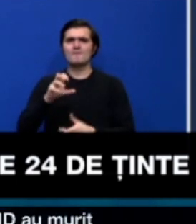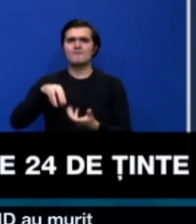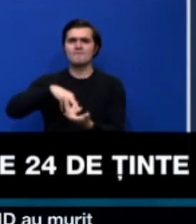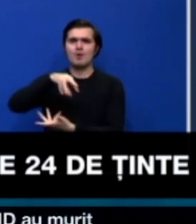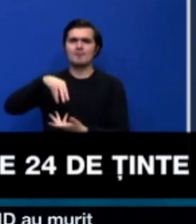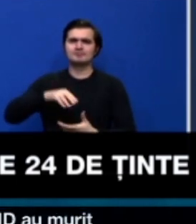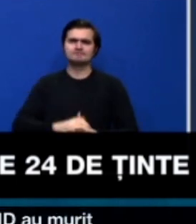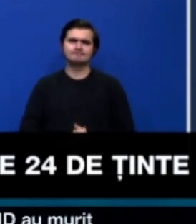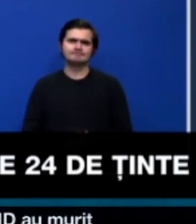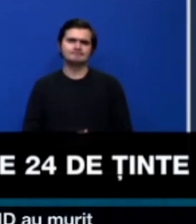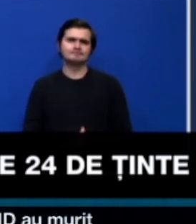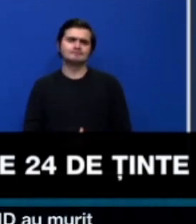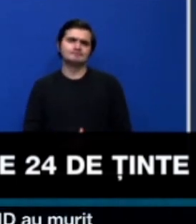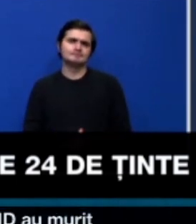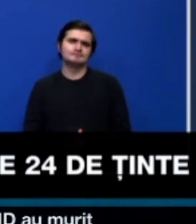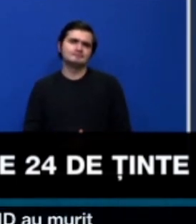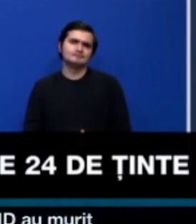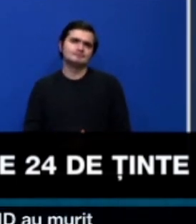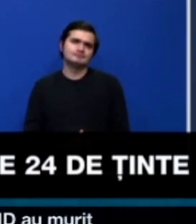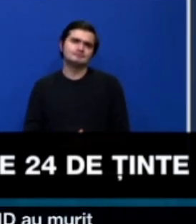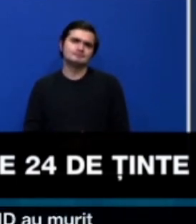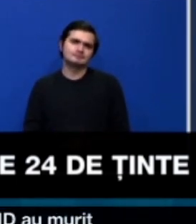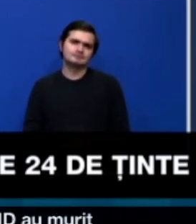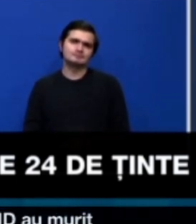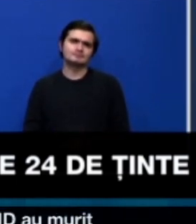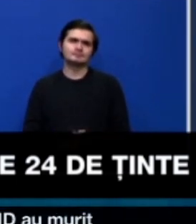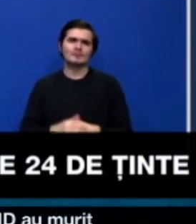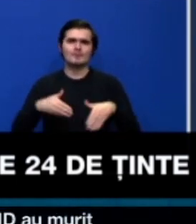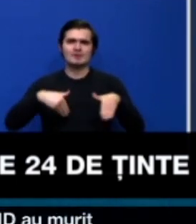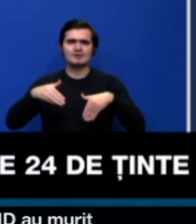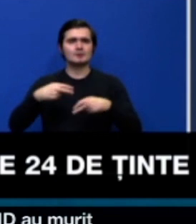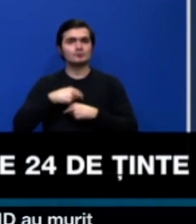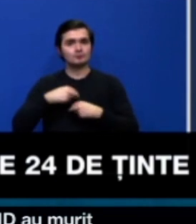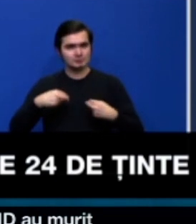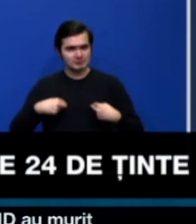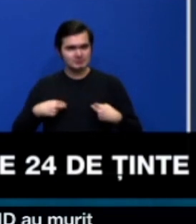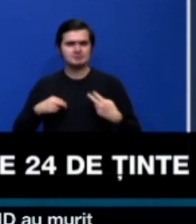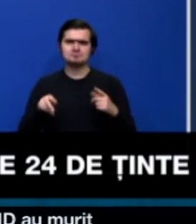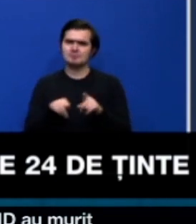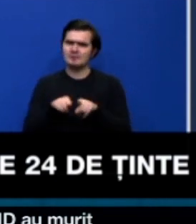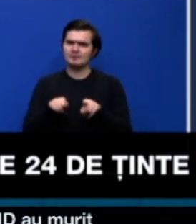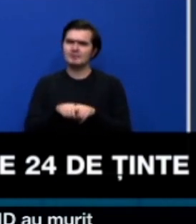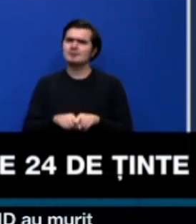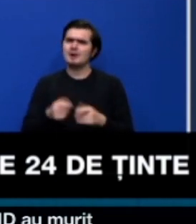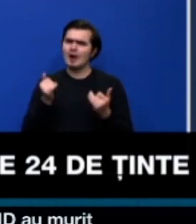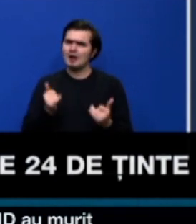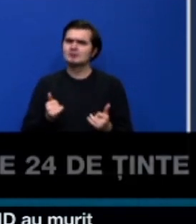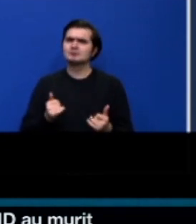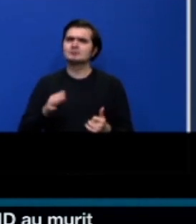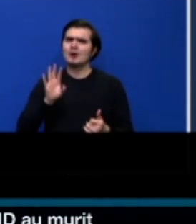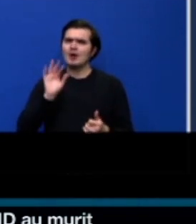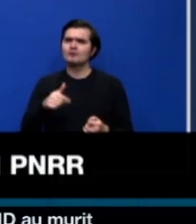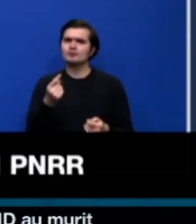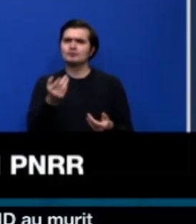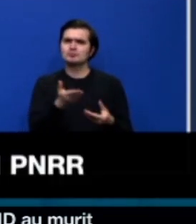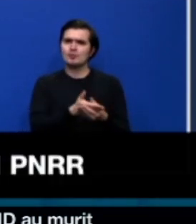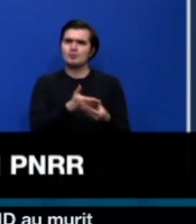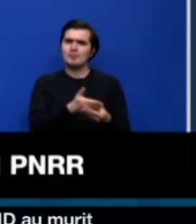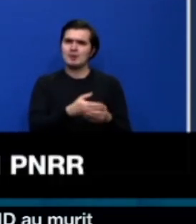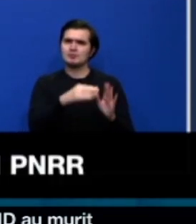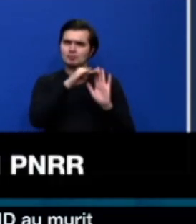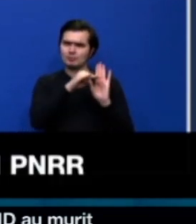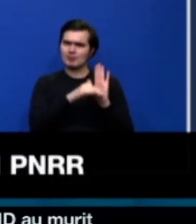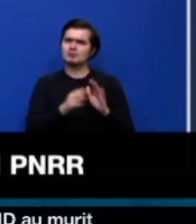De asemenea, Ministerul Justiției a avut astăzi în act normativ și a fost